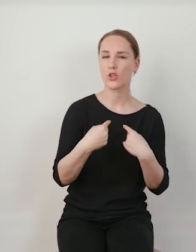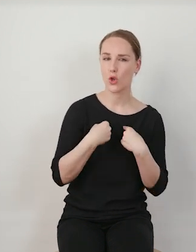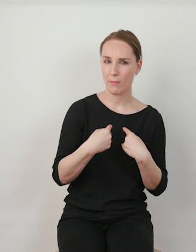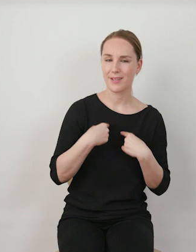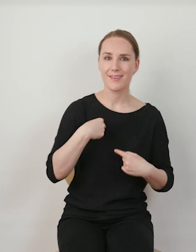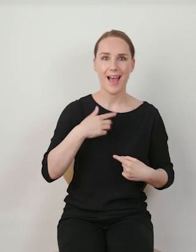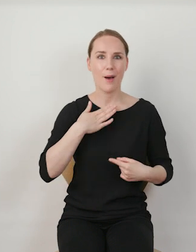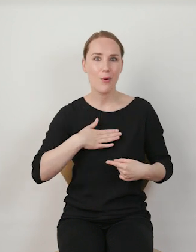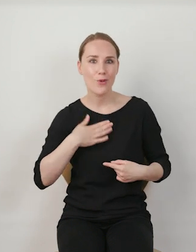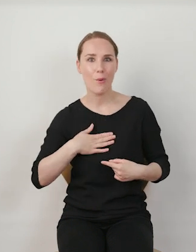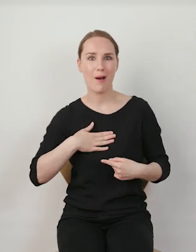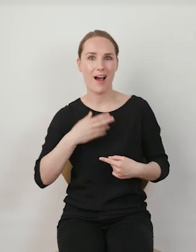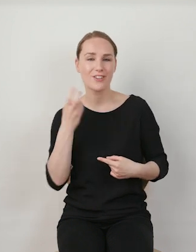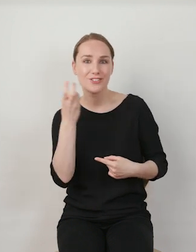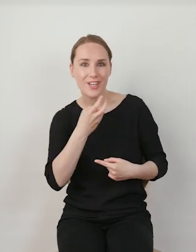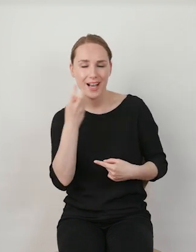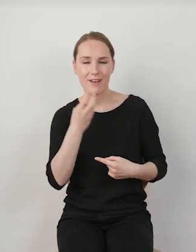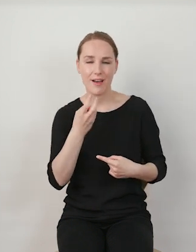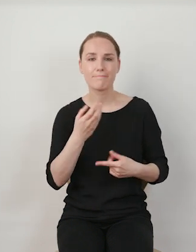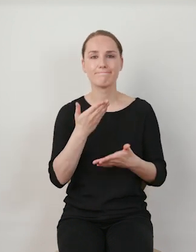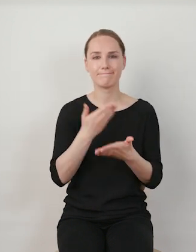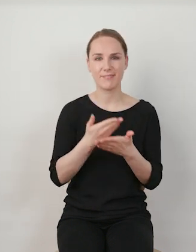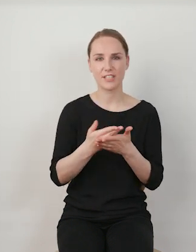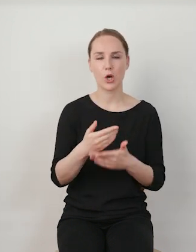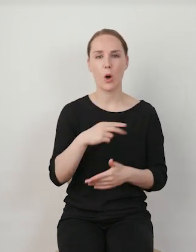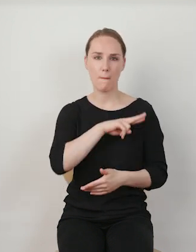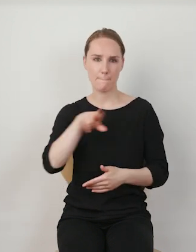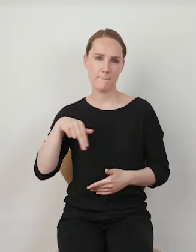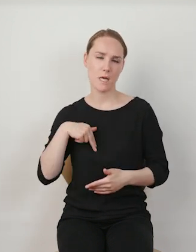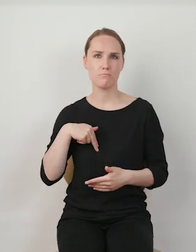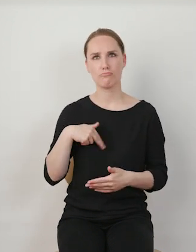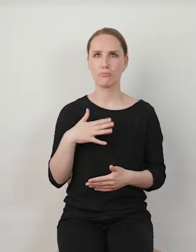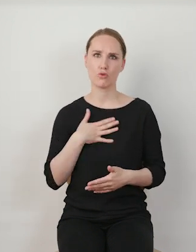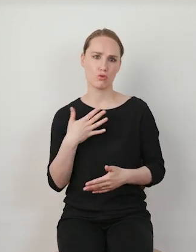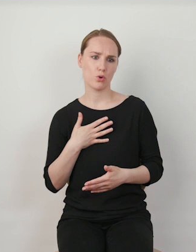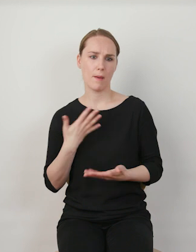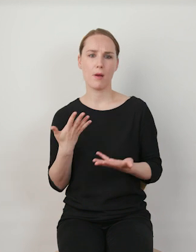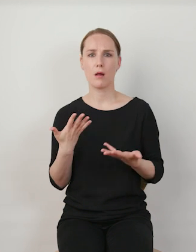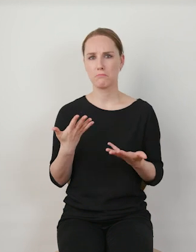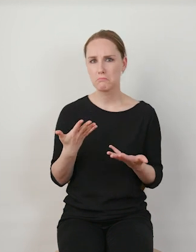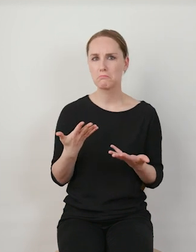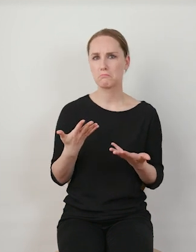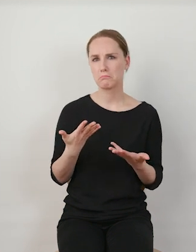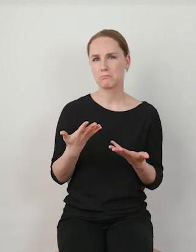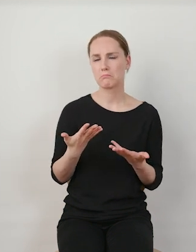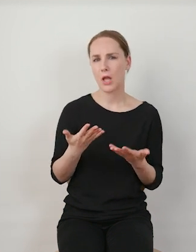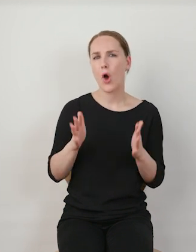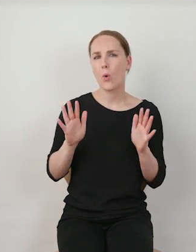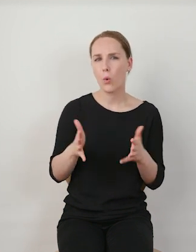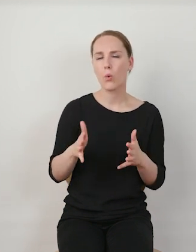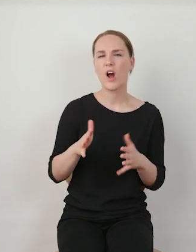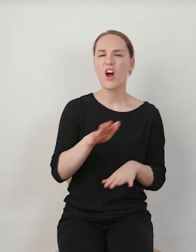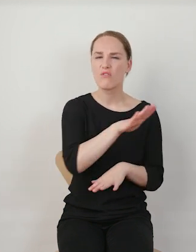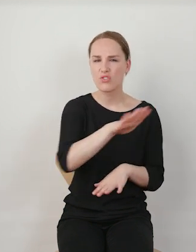zgodne z naszymi upodobaniami. W związku z czym my mamy cały czas takie przeświadczenie, że mówiąc kolokwialnie